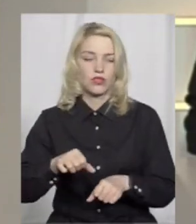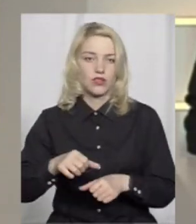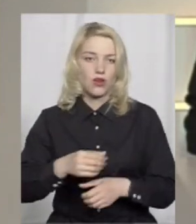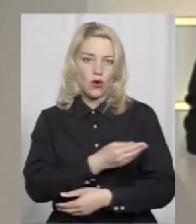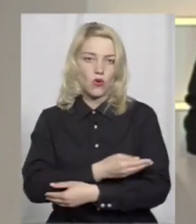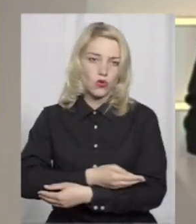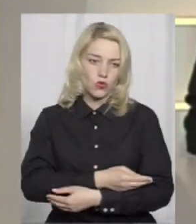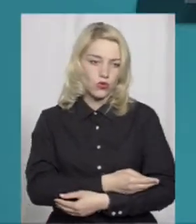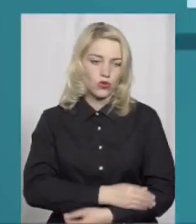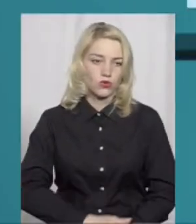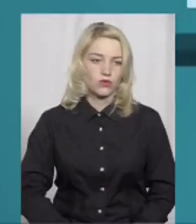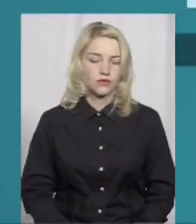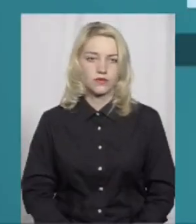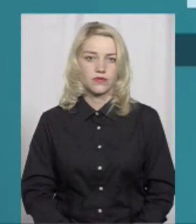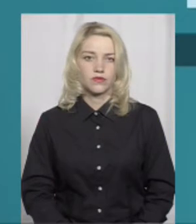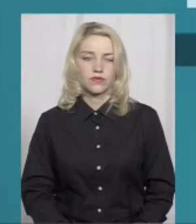сюжеті.